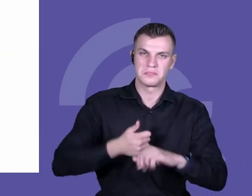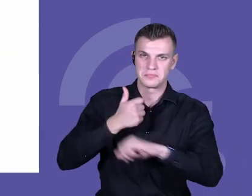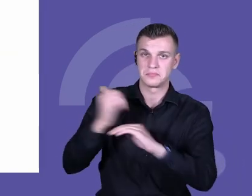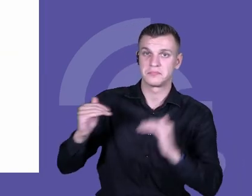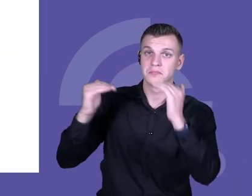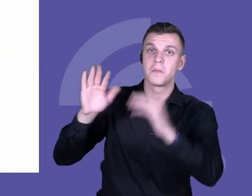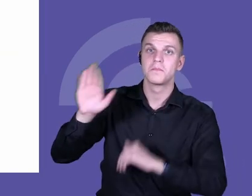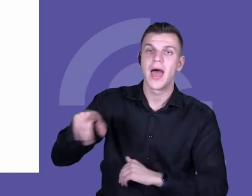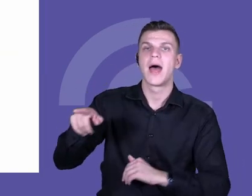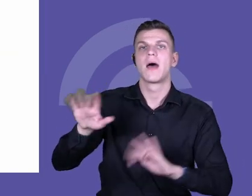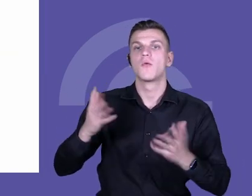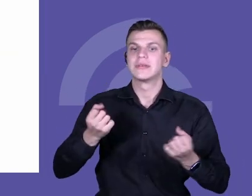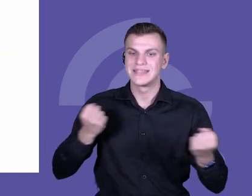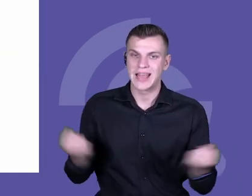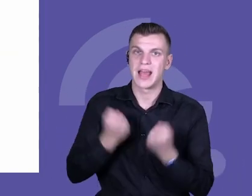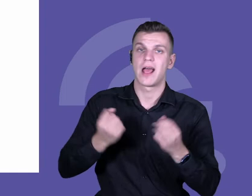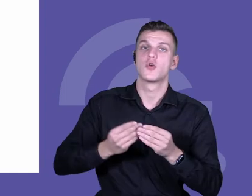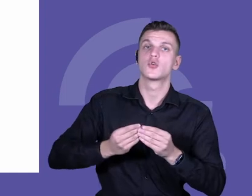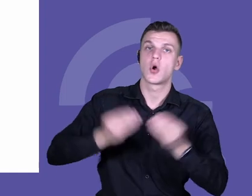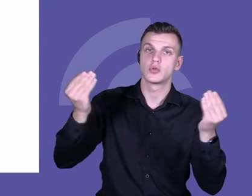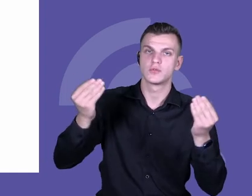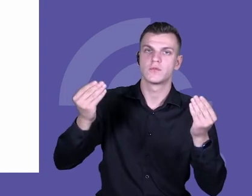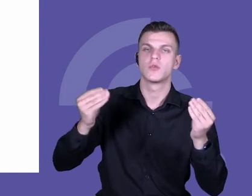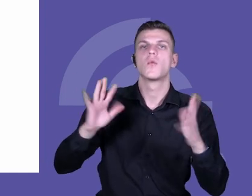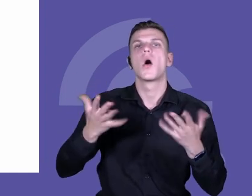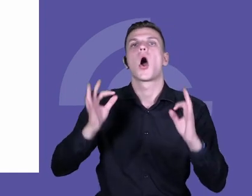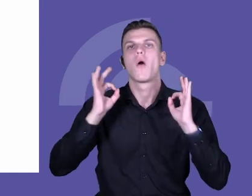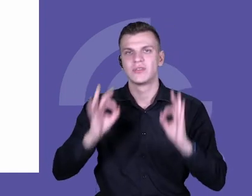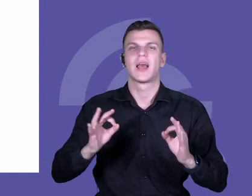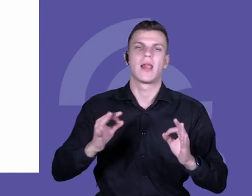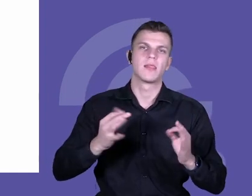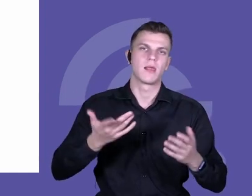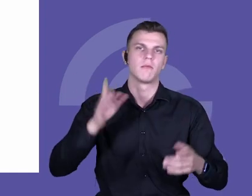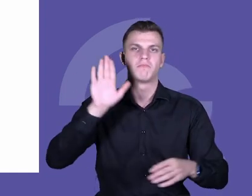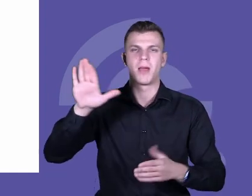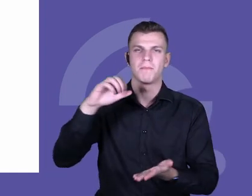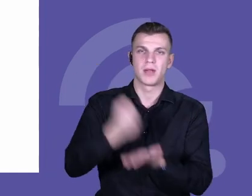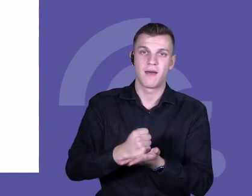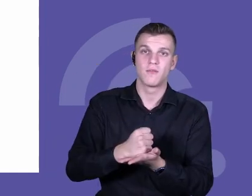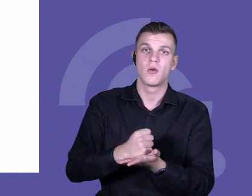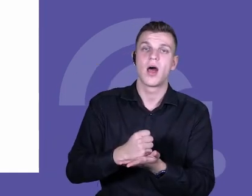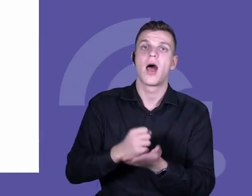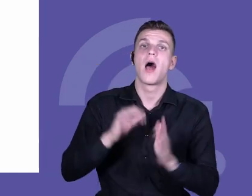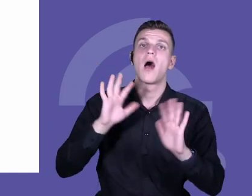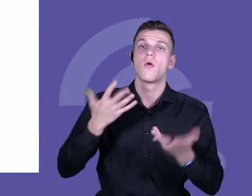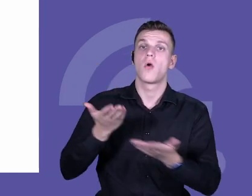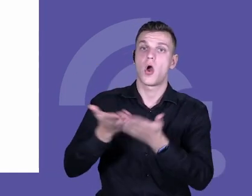nieoficjalnie, ci liderzy w szkole, jak widzimy z własnego doświadczenia, to nie zawsze to są